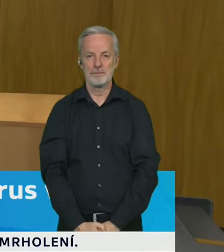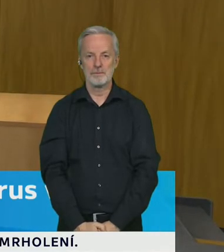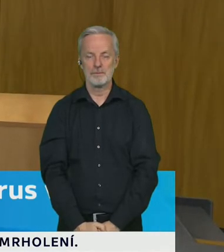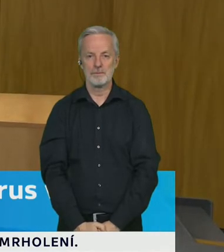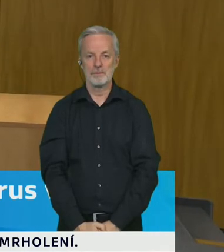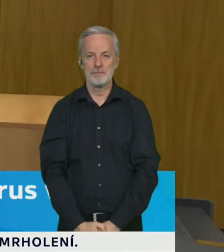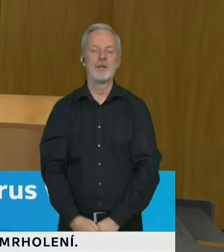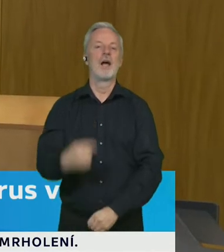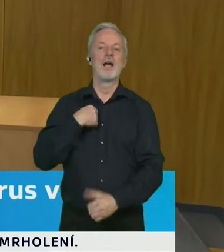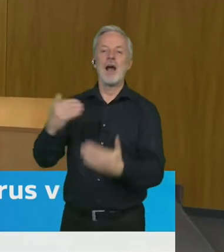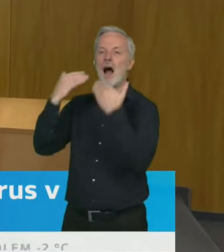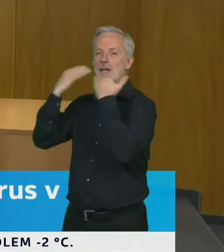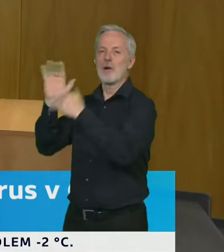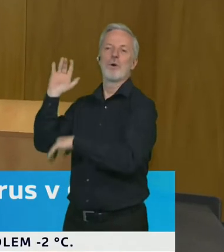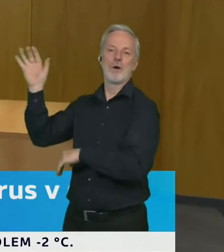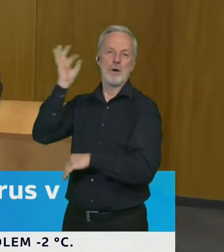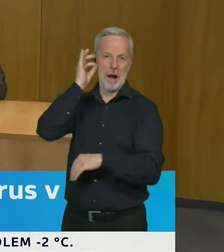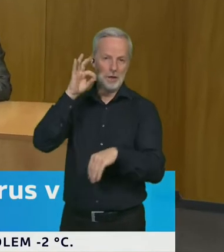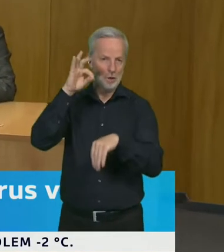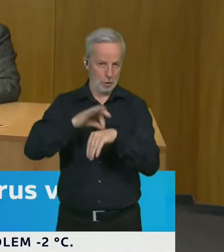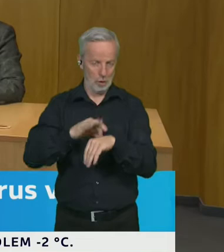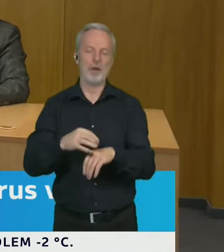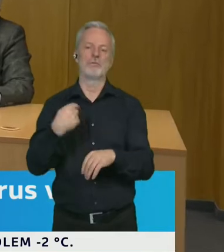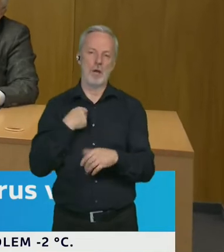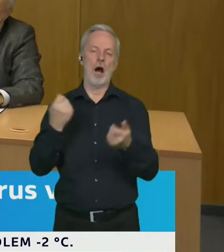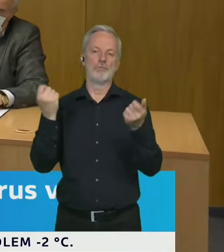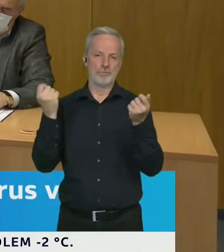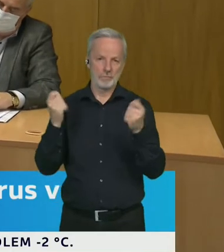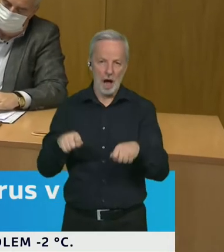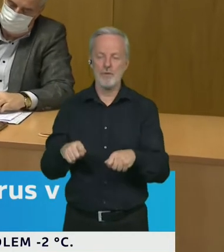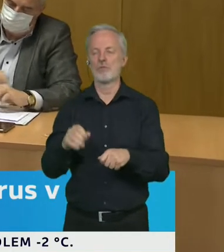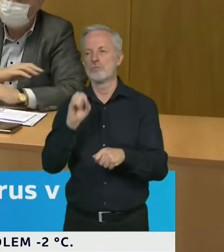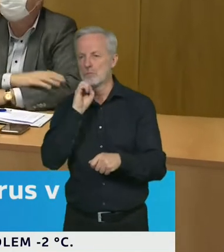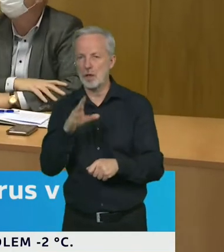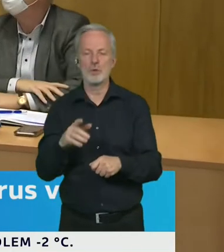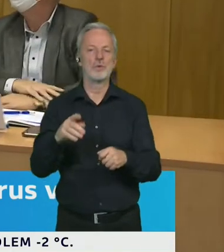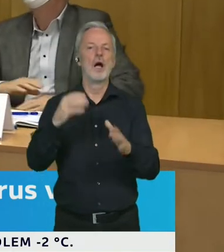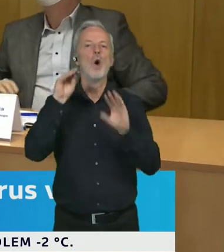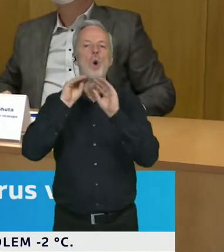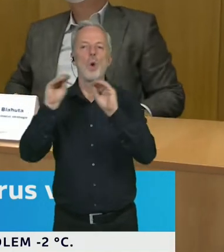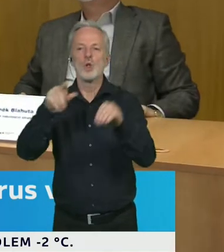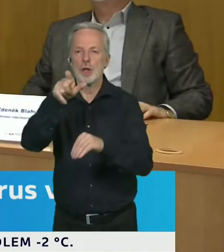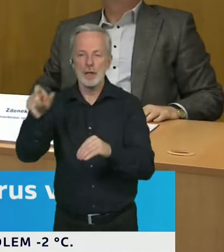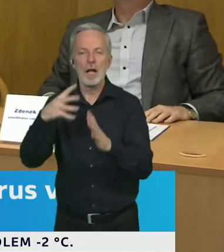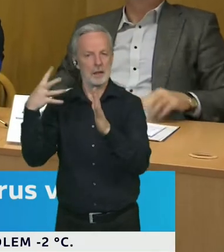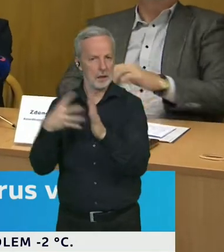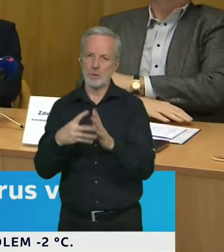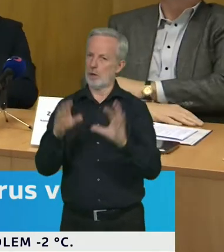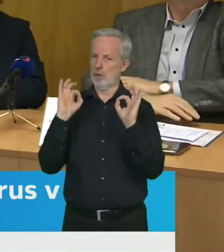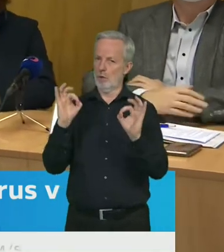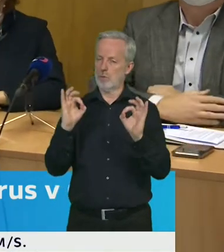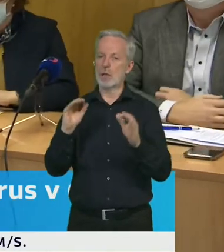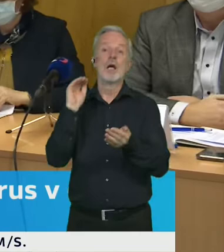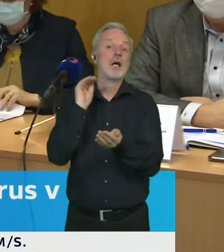Když bych to měl zhrnout, tak bych řekl, že testování pedagogů má jednoznačně smysl, zatím jich bylo testováno relativně